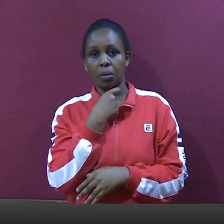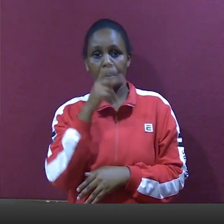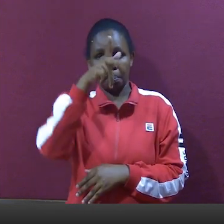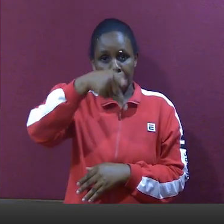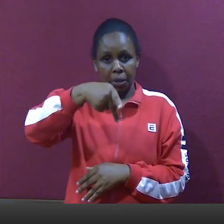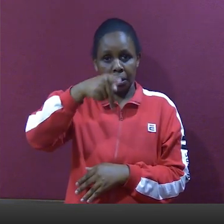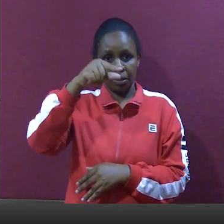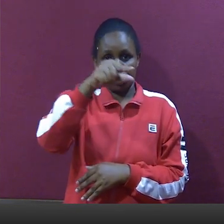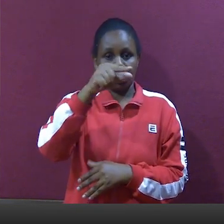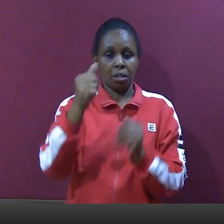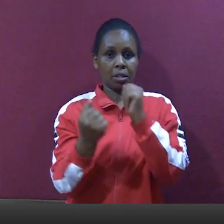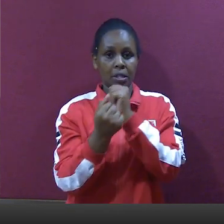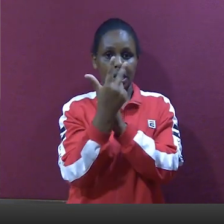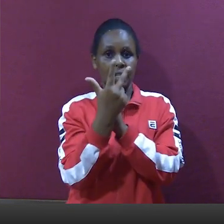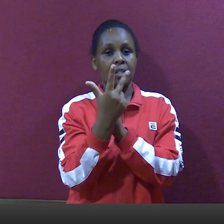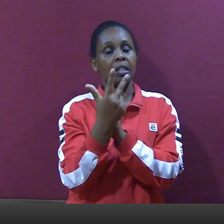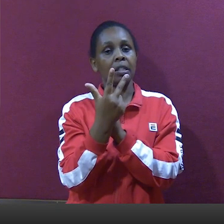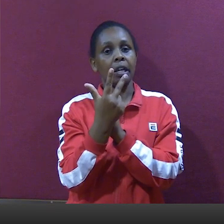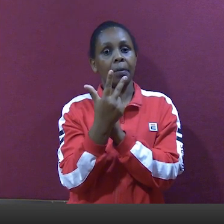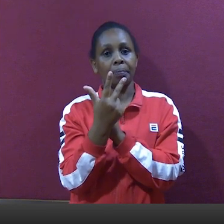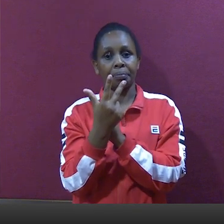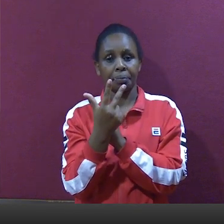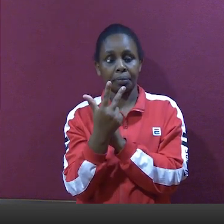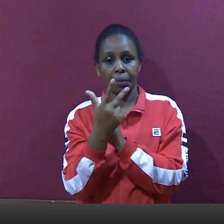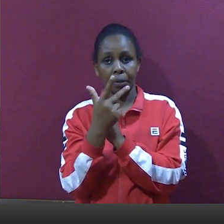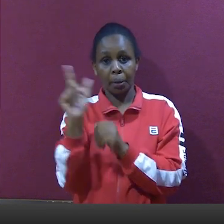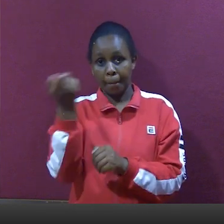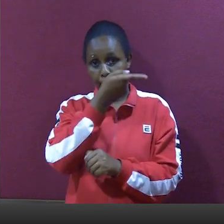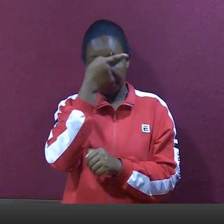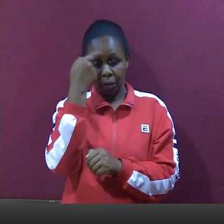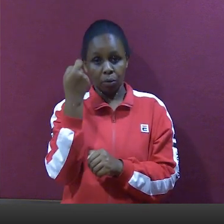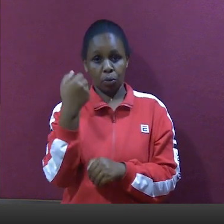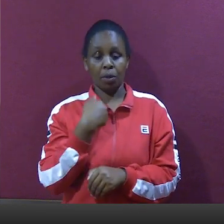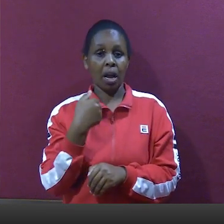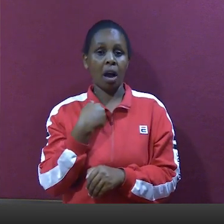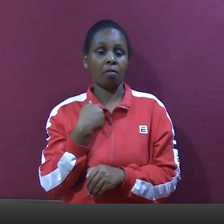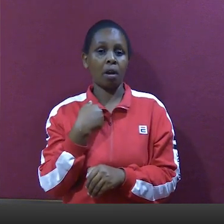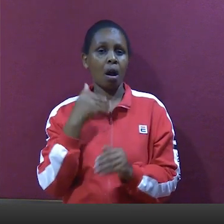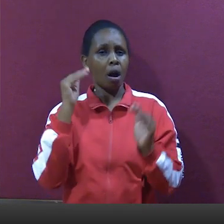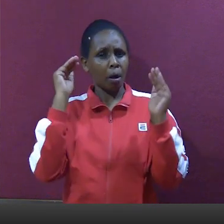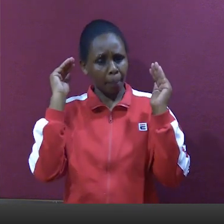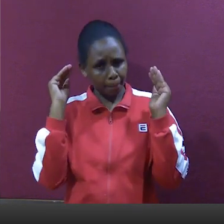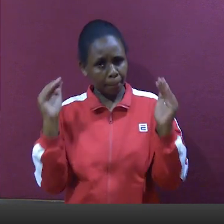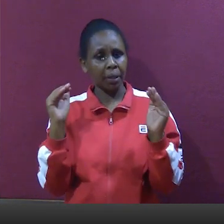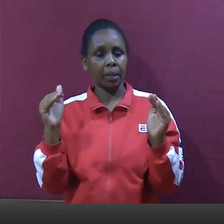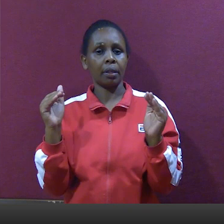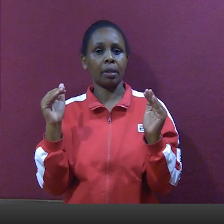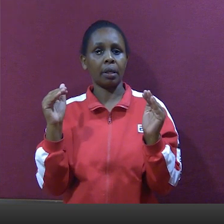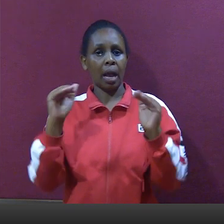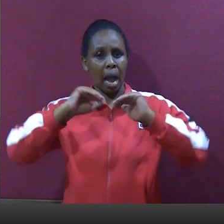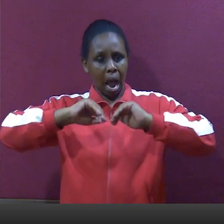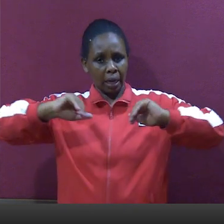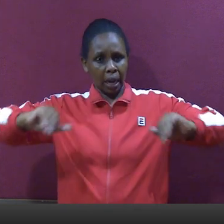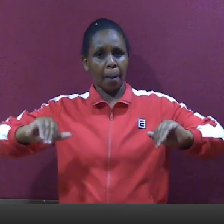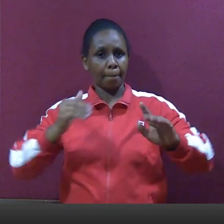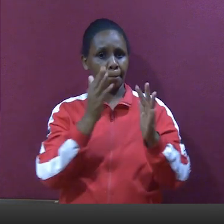PG-13 because there is a huge demographic gap